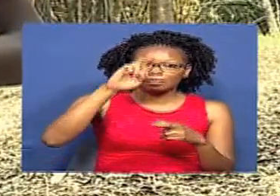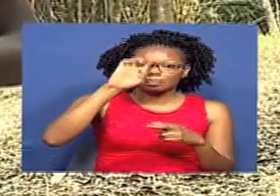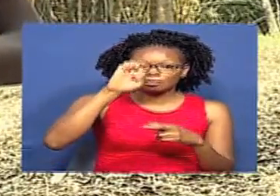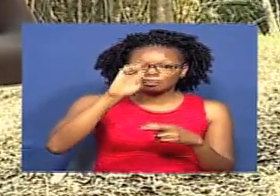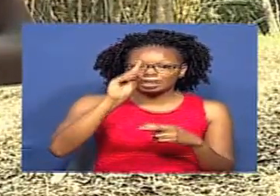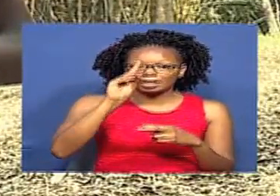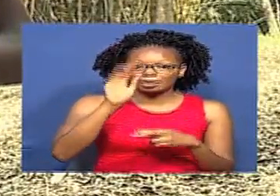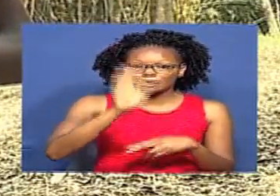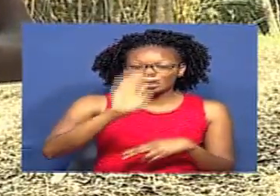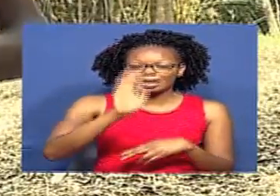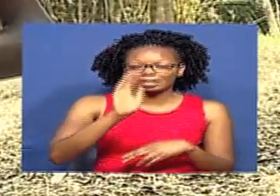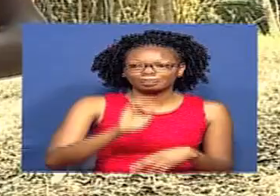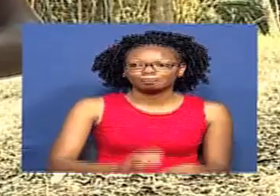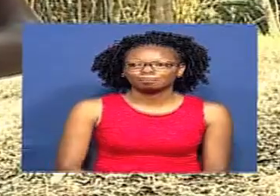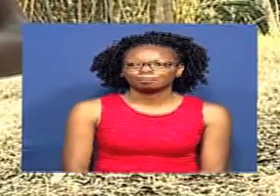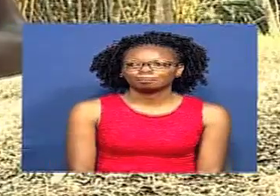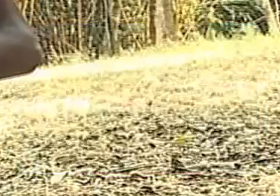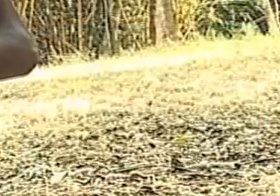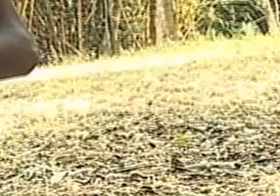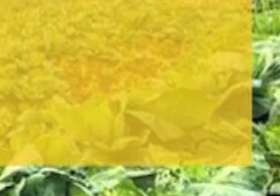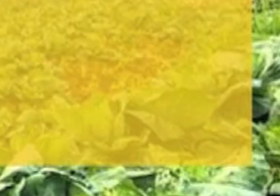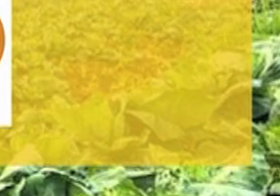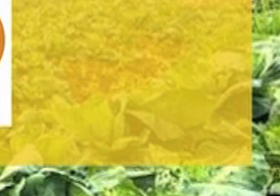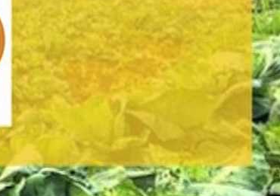Nimikuwa Wako Frederick Mbada Kwa He